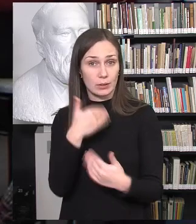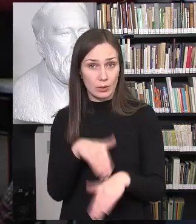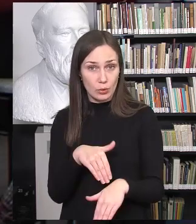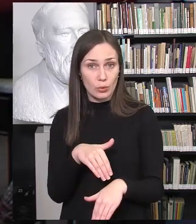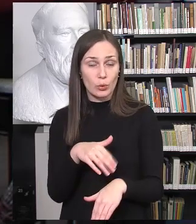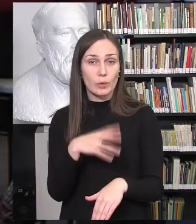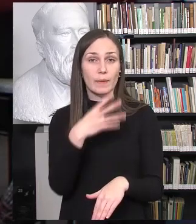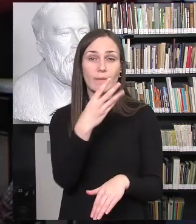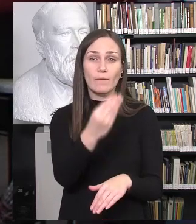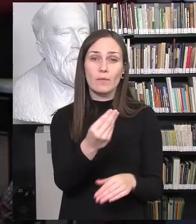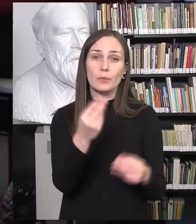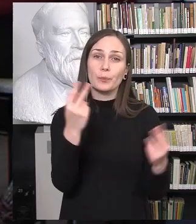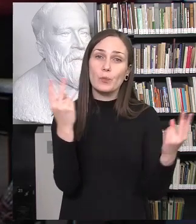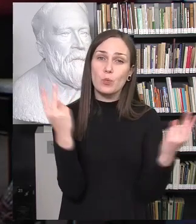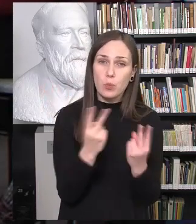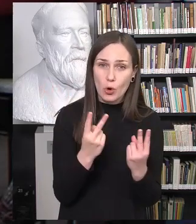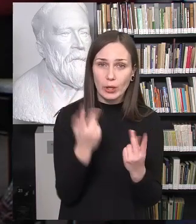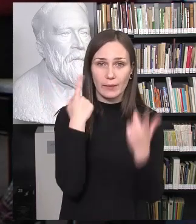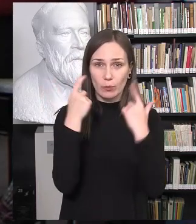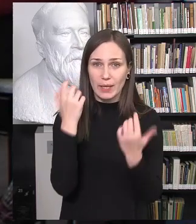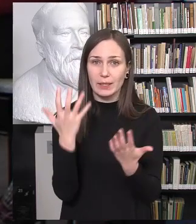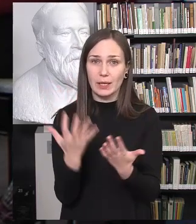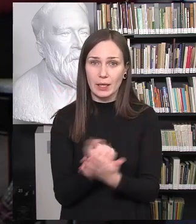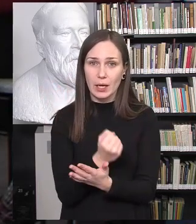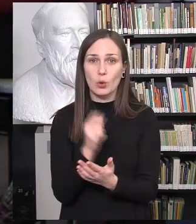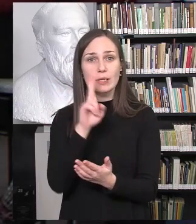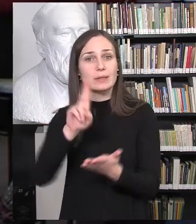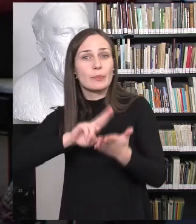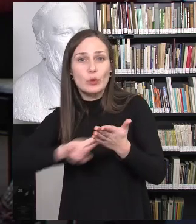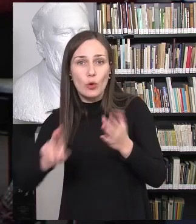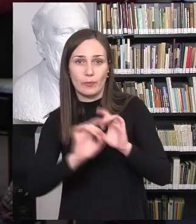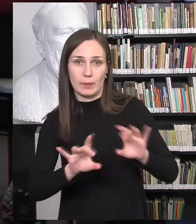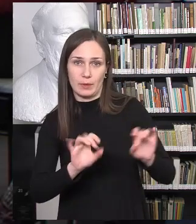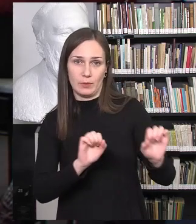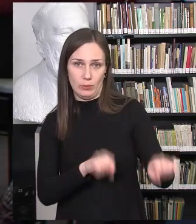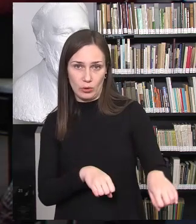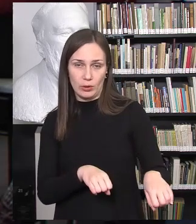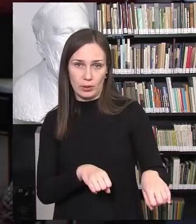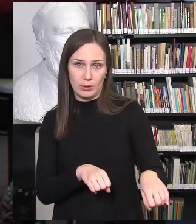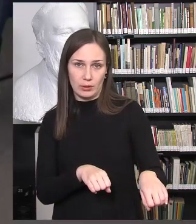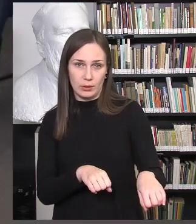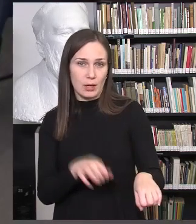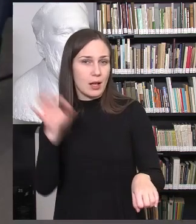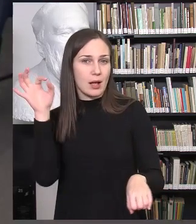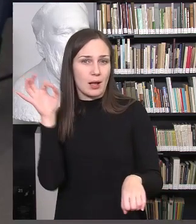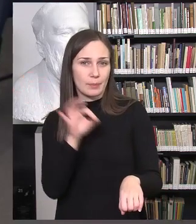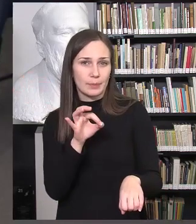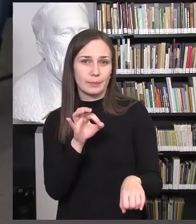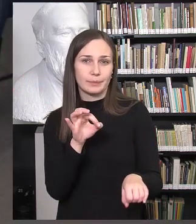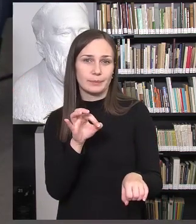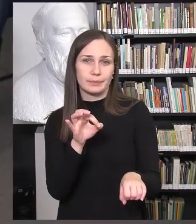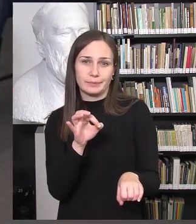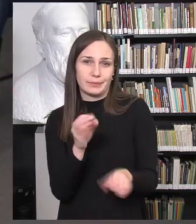poreikis gauti informaciją iš patikimų šaltinių, jis dažnai, matome, kad ir nublanksta.